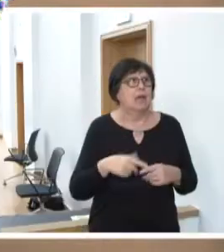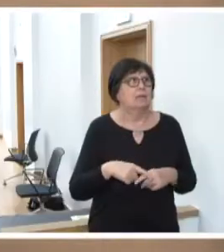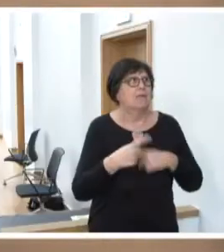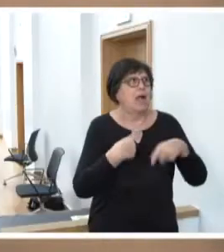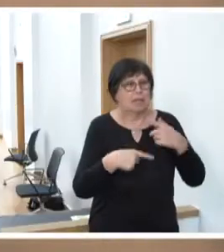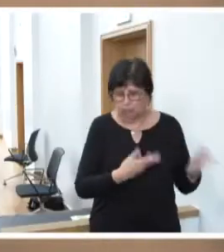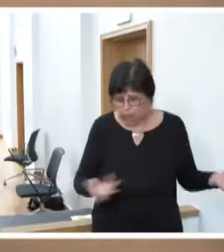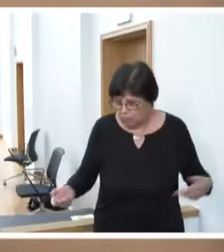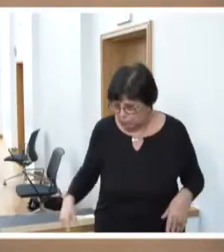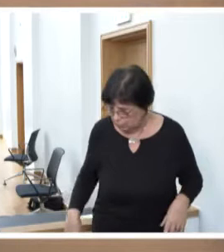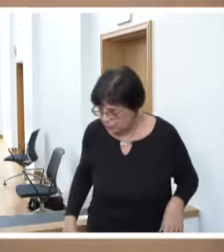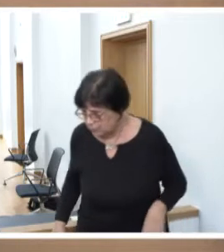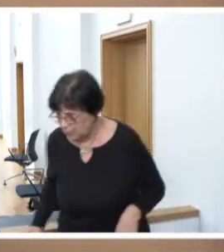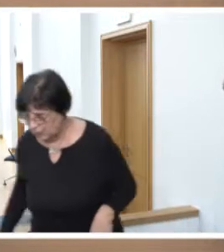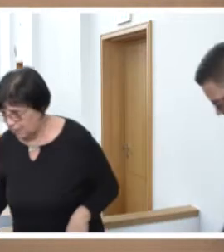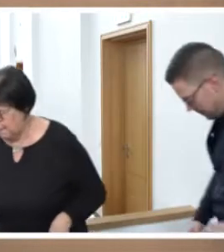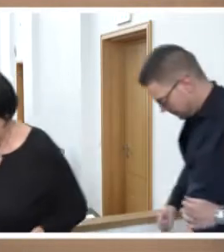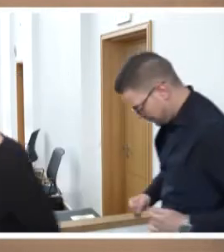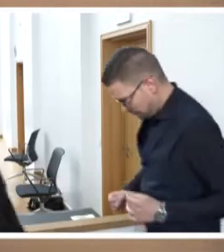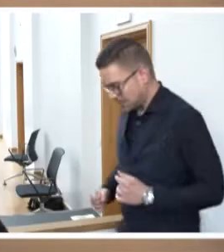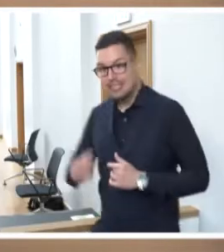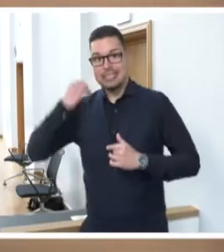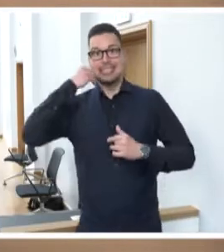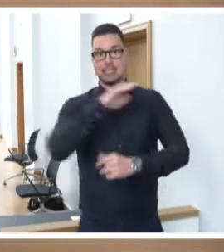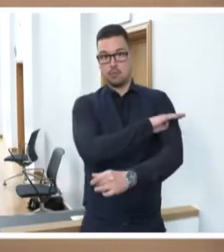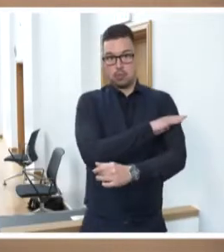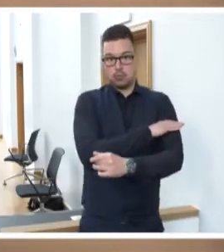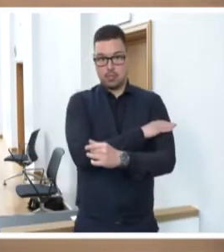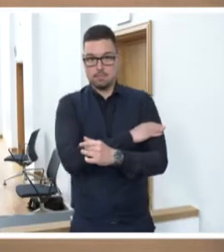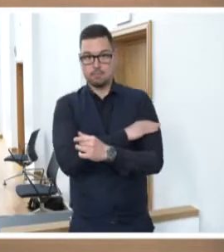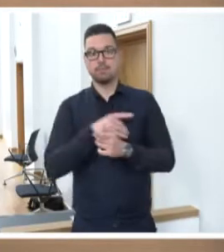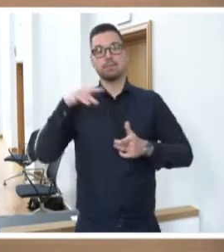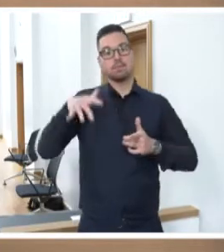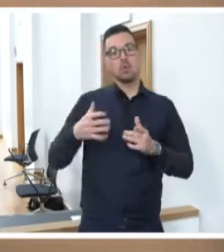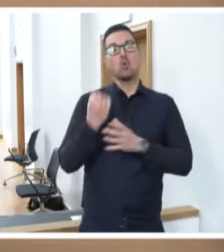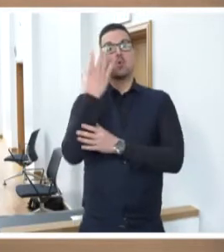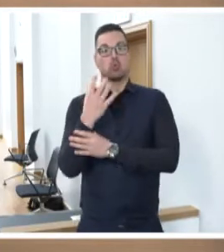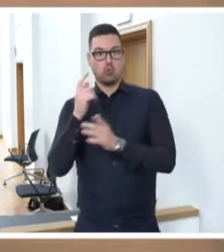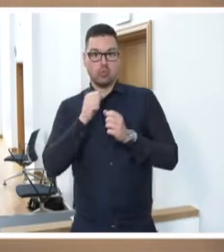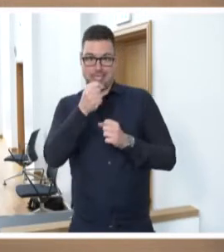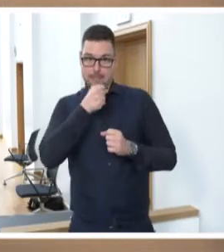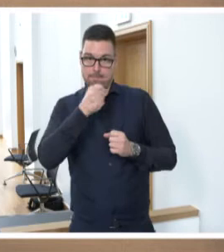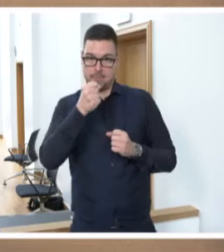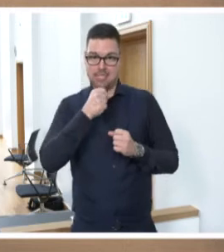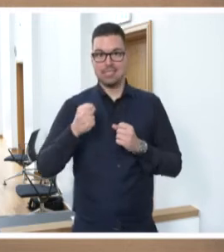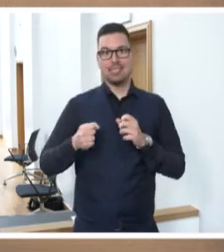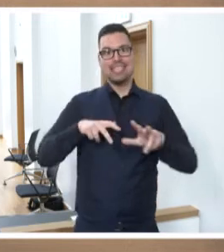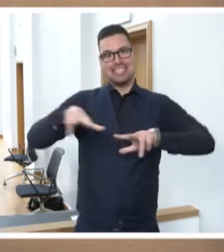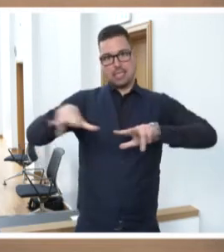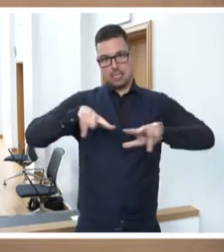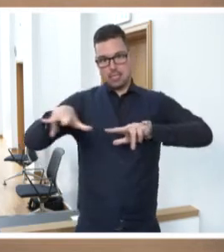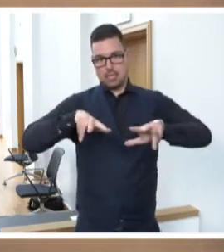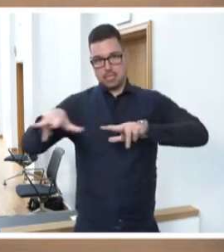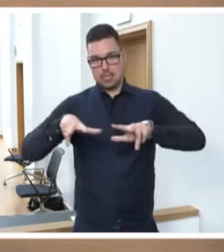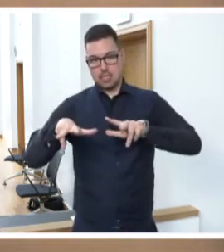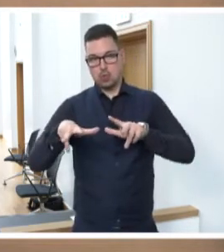Sehr geehrter Herr Präsident, liebe Kolleginnen und Kollegen, der Ausschuss für Bildung, Kultur und Medien hat sich mit dem von der Regierung eingebrachten Gesetzentwurf